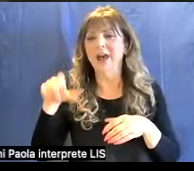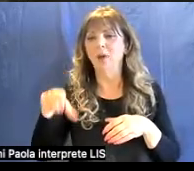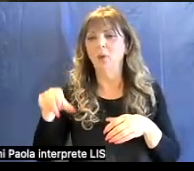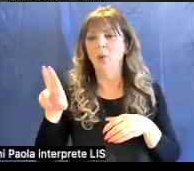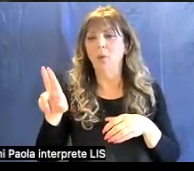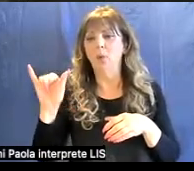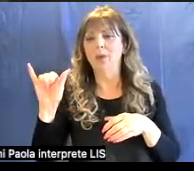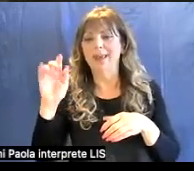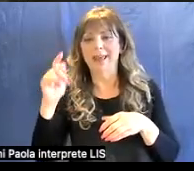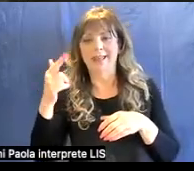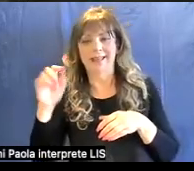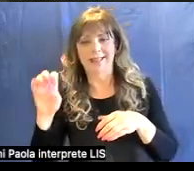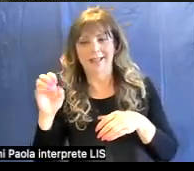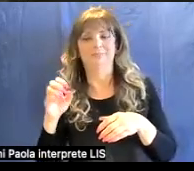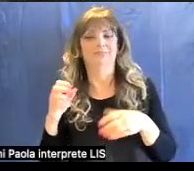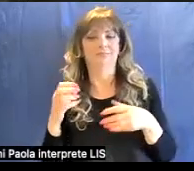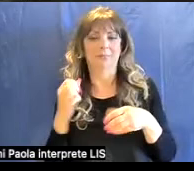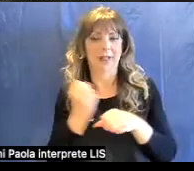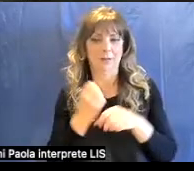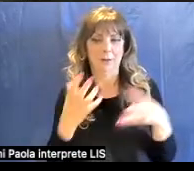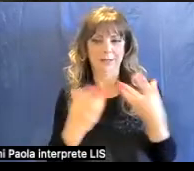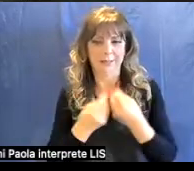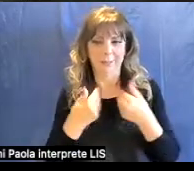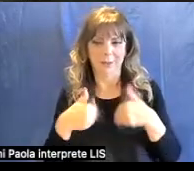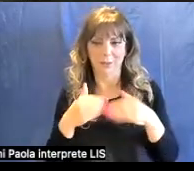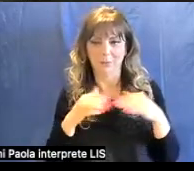'argomento di oggi è